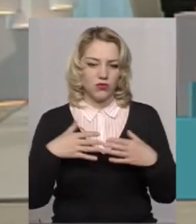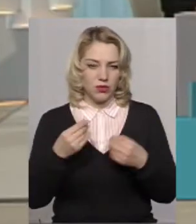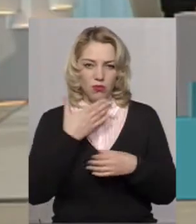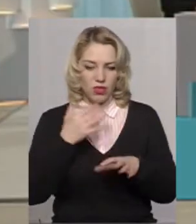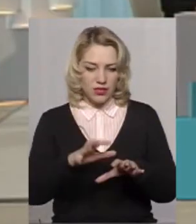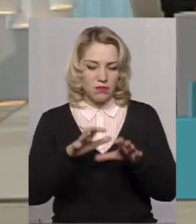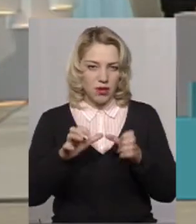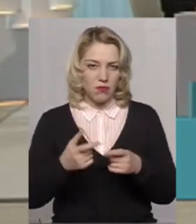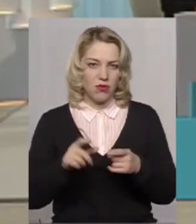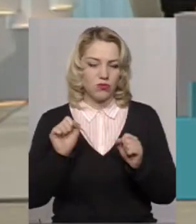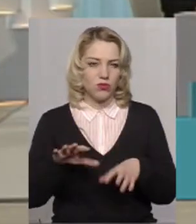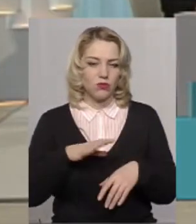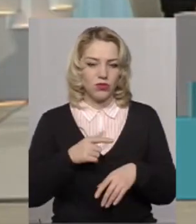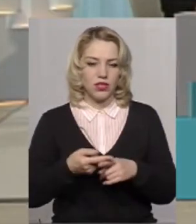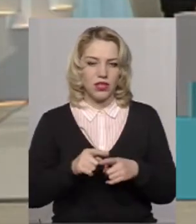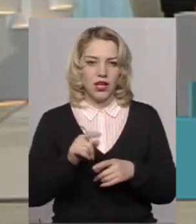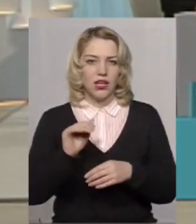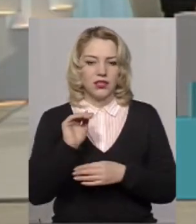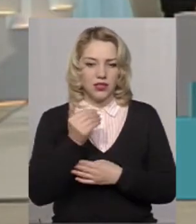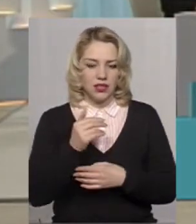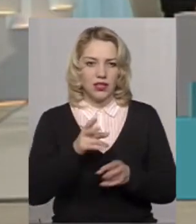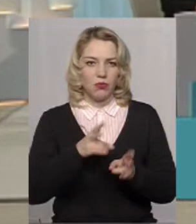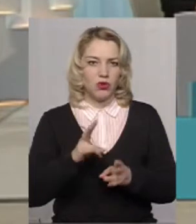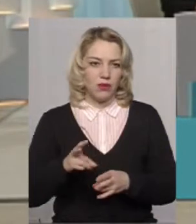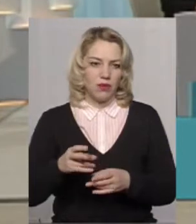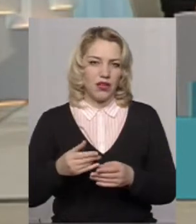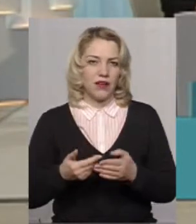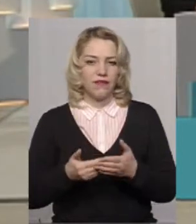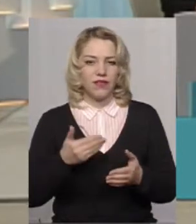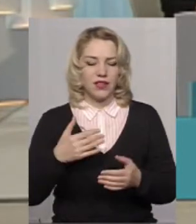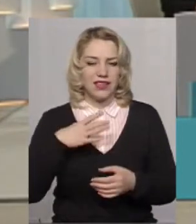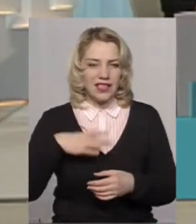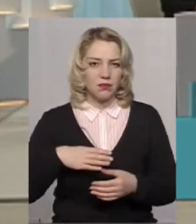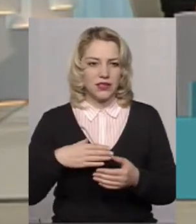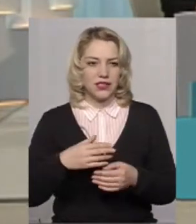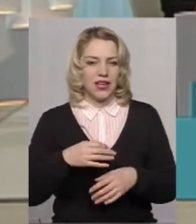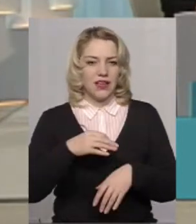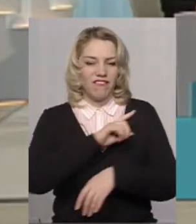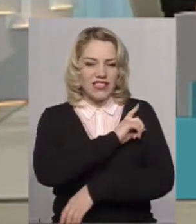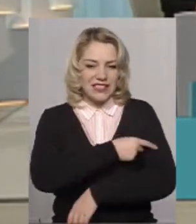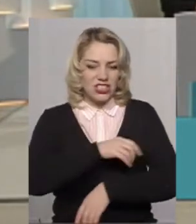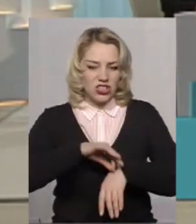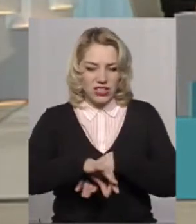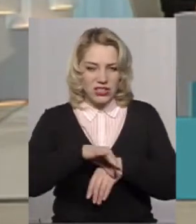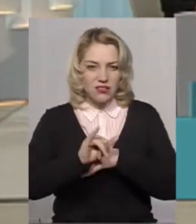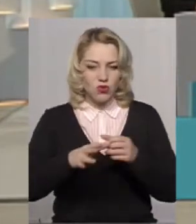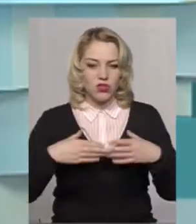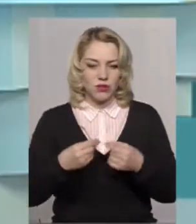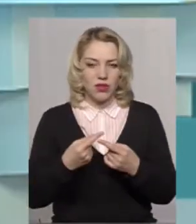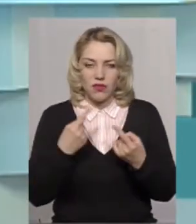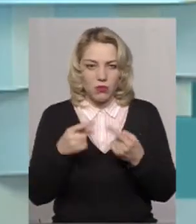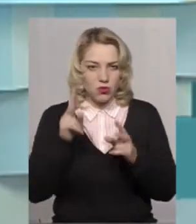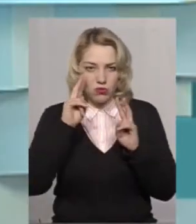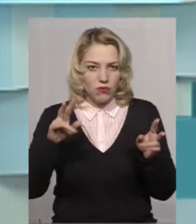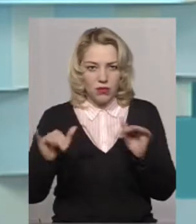не сприймали, можливо, ця дитина потерпає від фізичного насильства в сім'ї, насправді, і тому вона по-іншому діяти не може, і тому вона